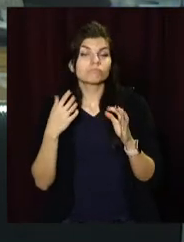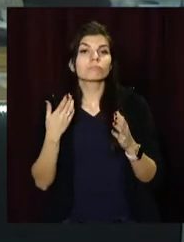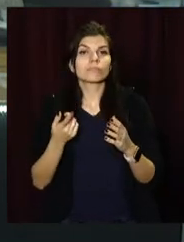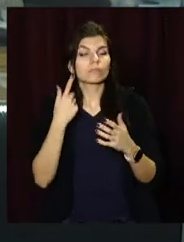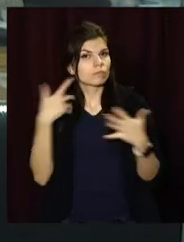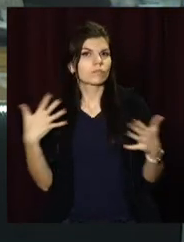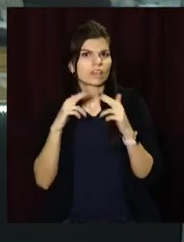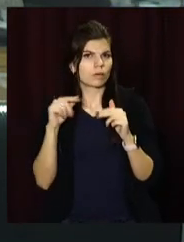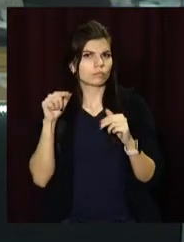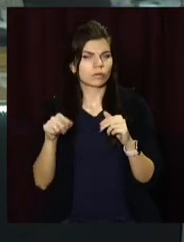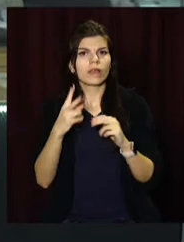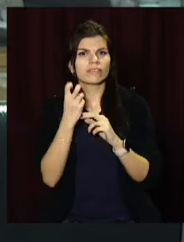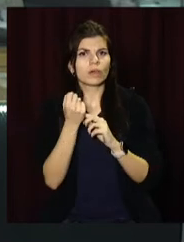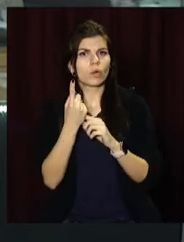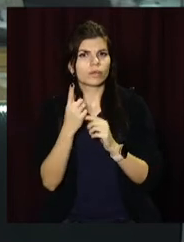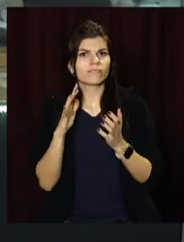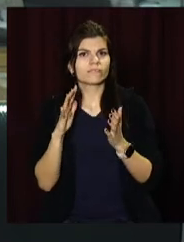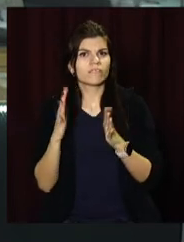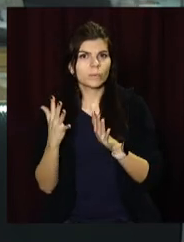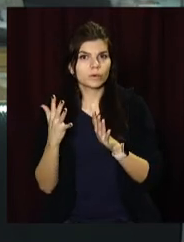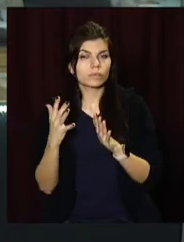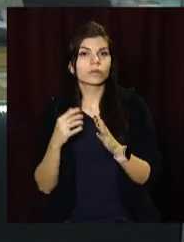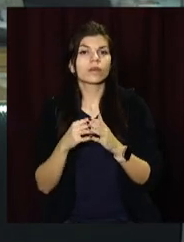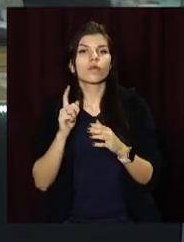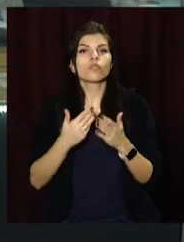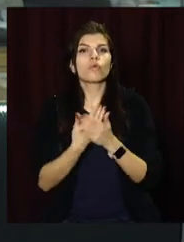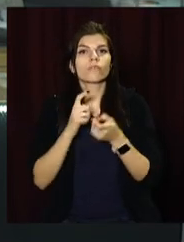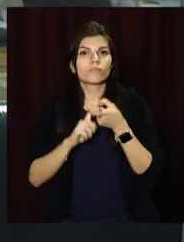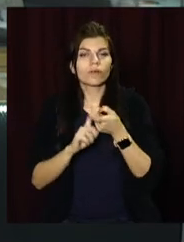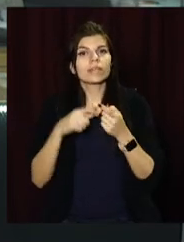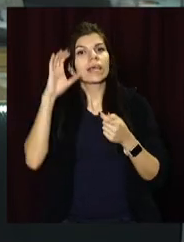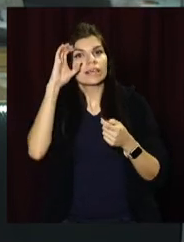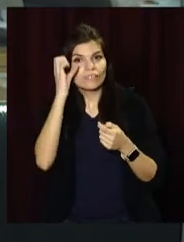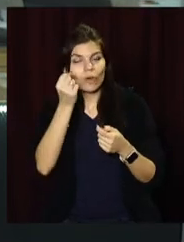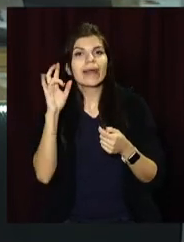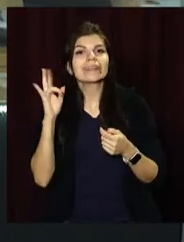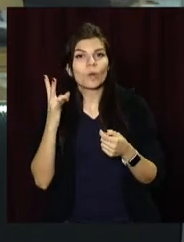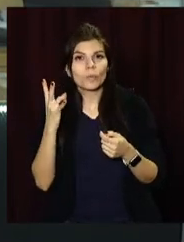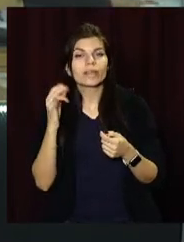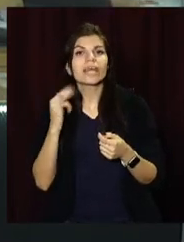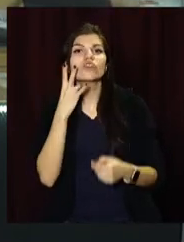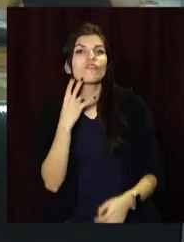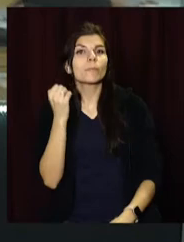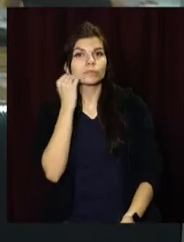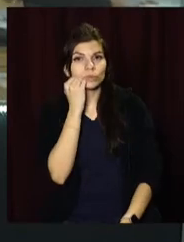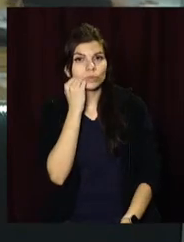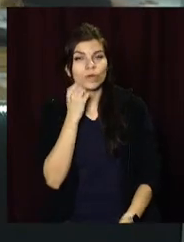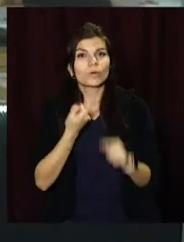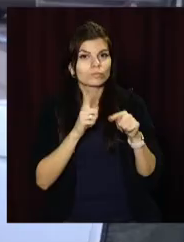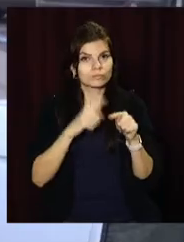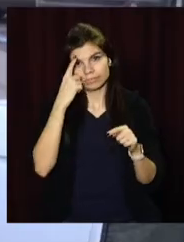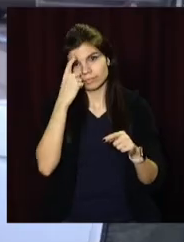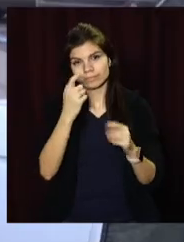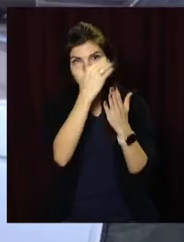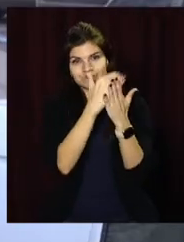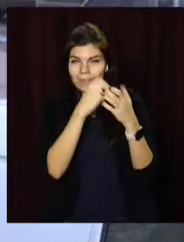лідерах Дніпро. Тут 211 випадків. Також нових інфікованих виявили в Кривому Розі, Нікополіт та Новомосковську. Про це повідомили